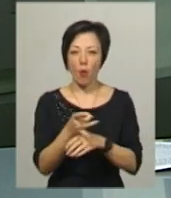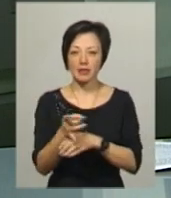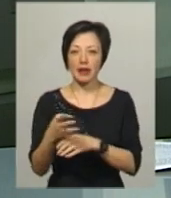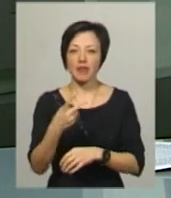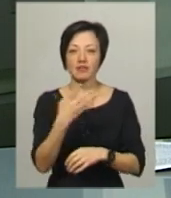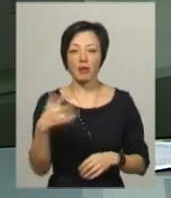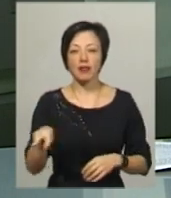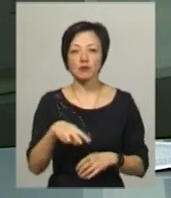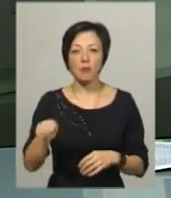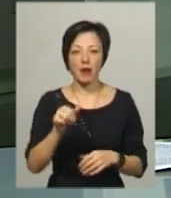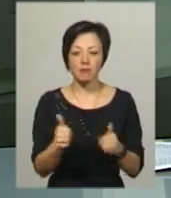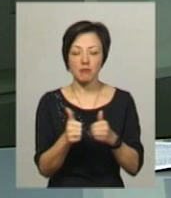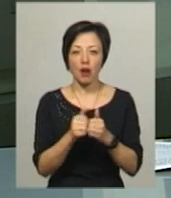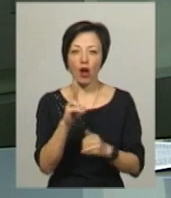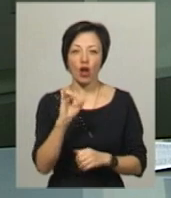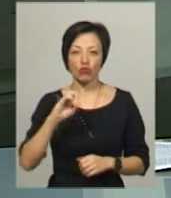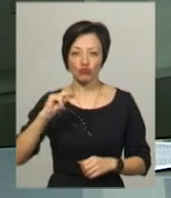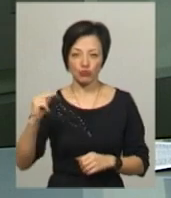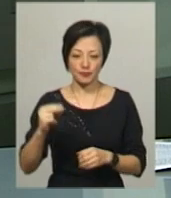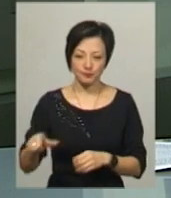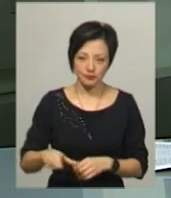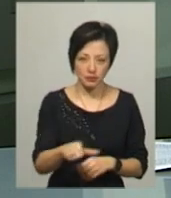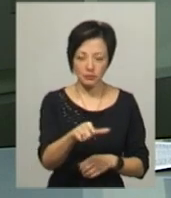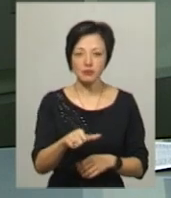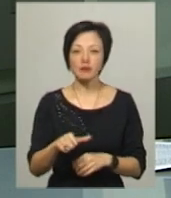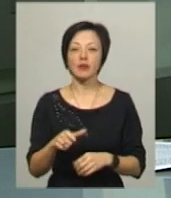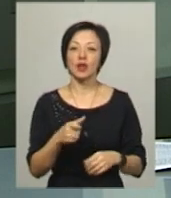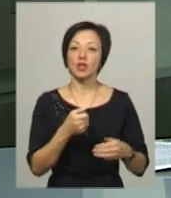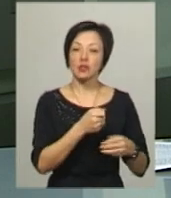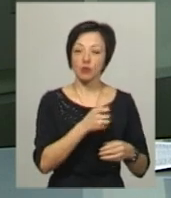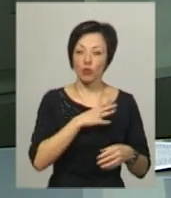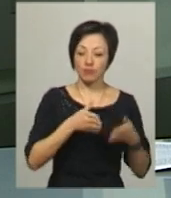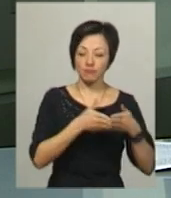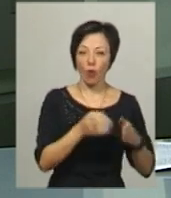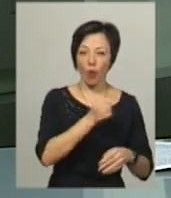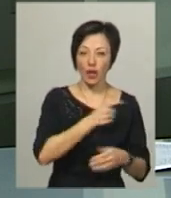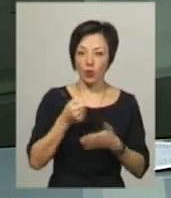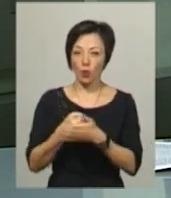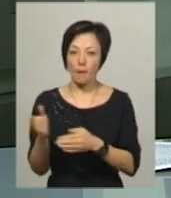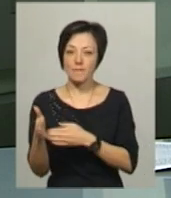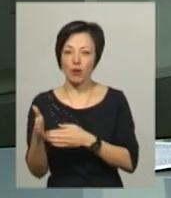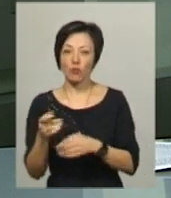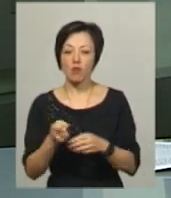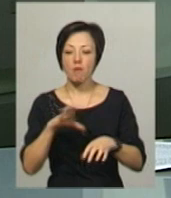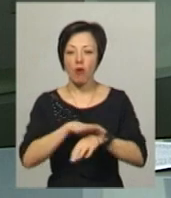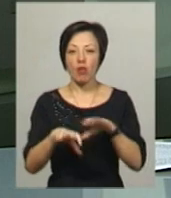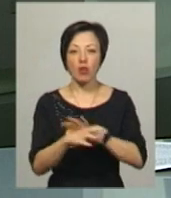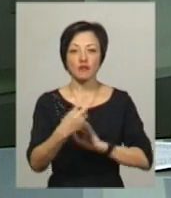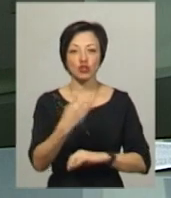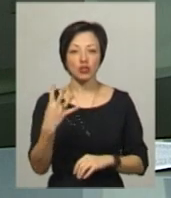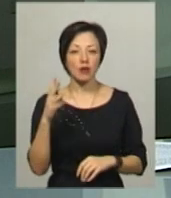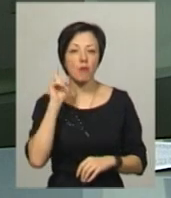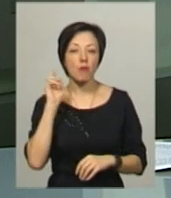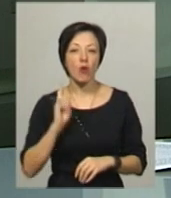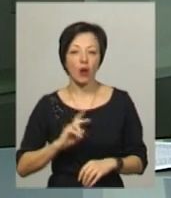листопада, біля Керченської протоки. Суд найшли з Одеси в Маріуполь. У полон потрапили 24 українські моряки. Їм